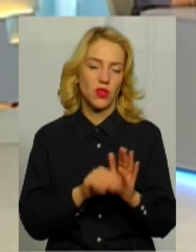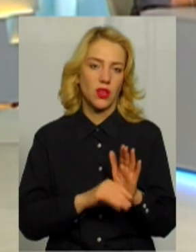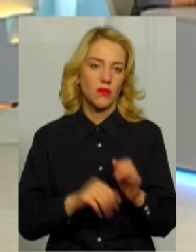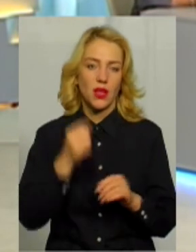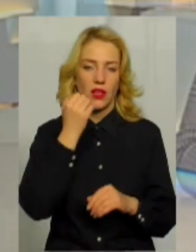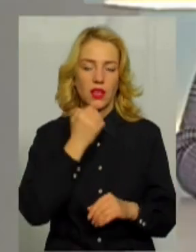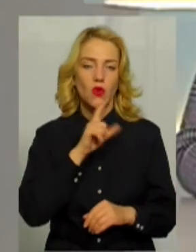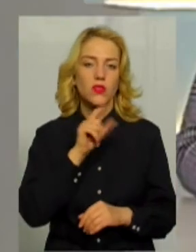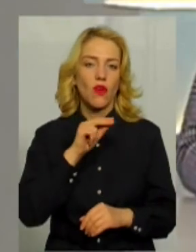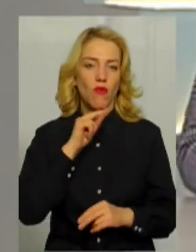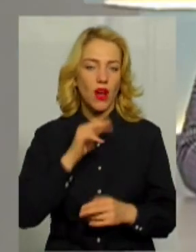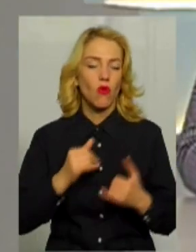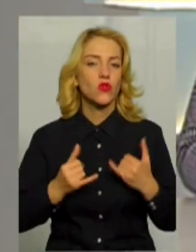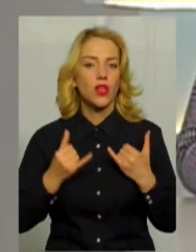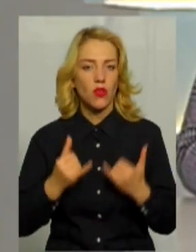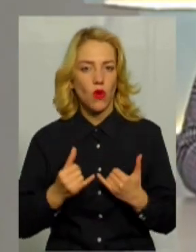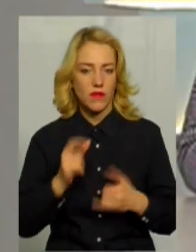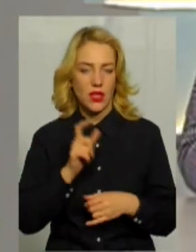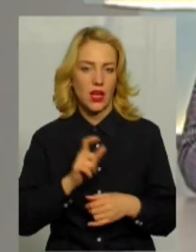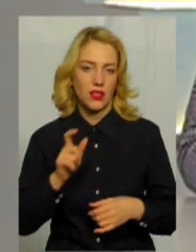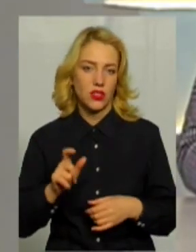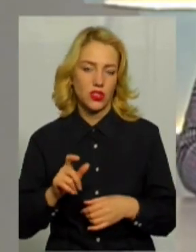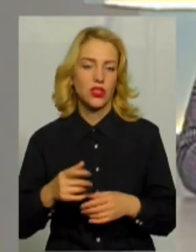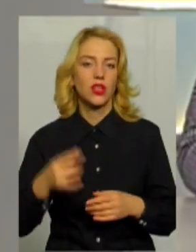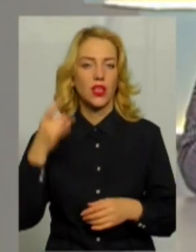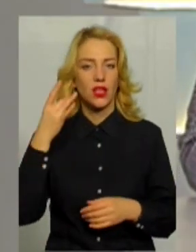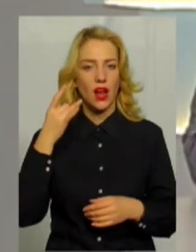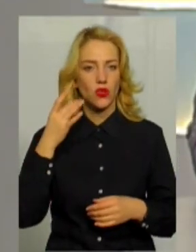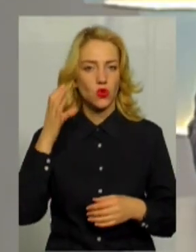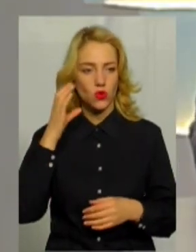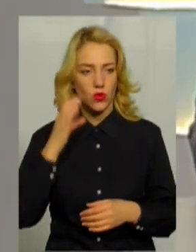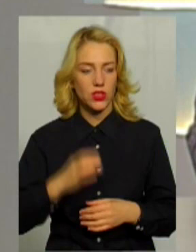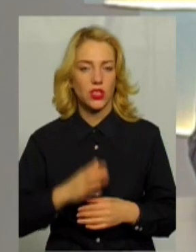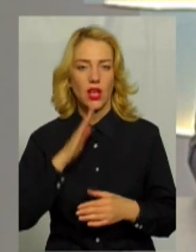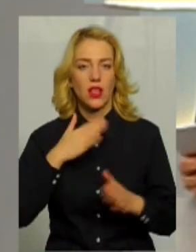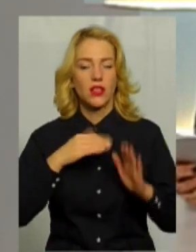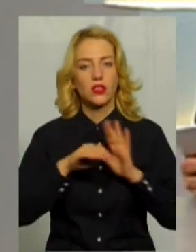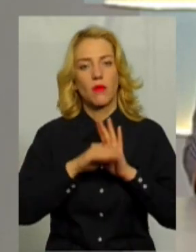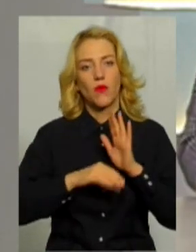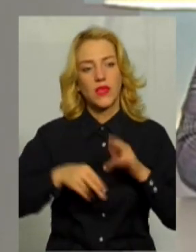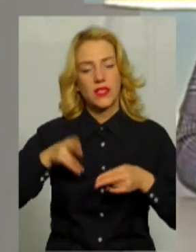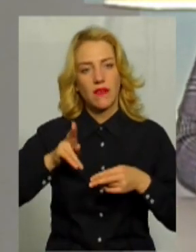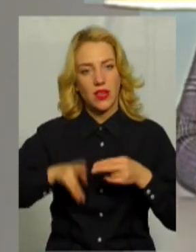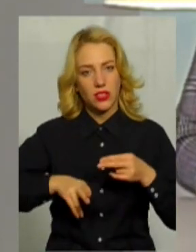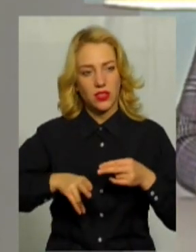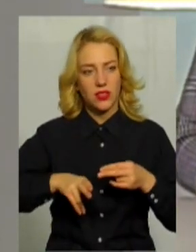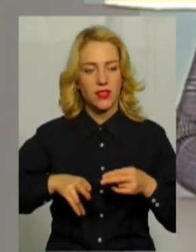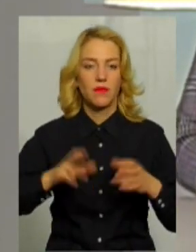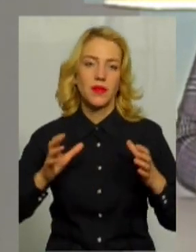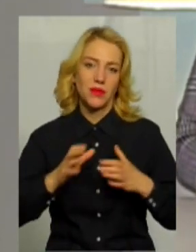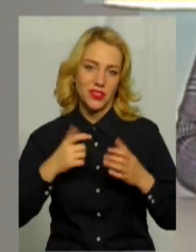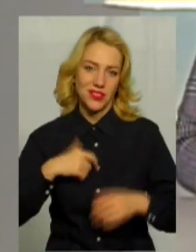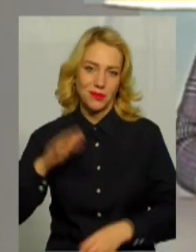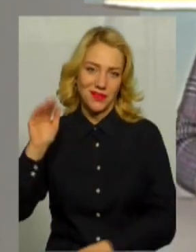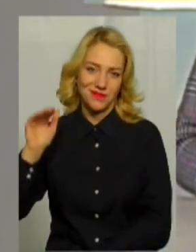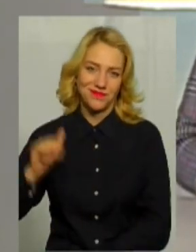дякую за увагу, шановні глядачі і радіослухачі. Наша програма завершилась. Бережіть себе.